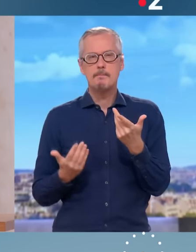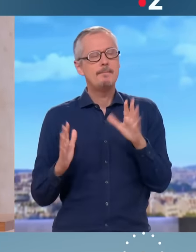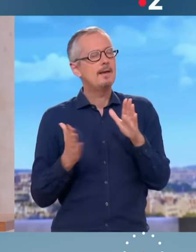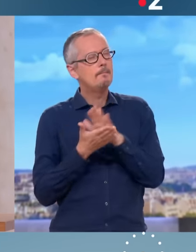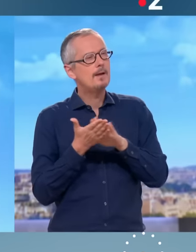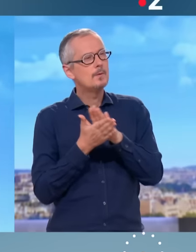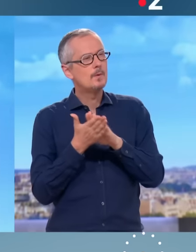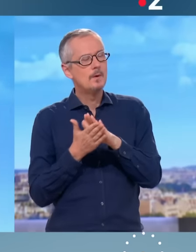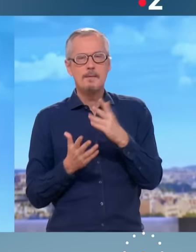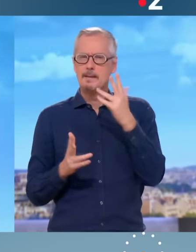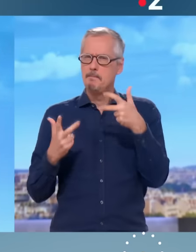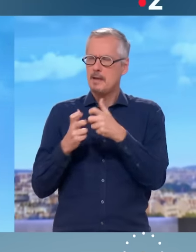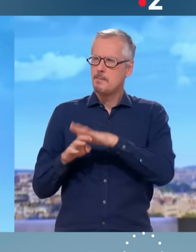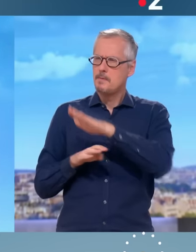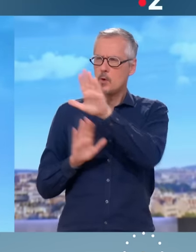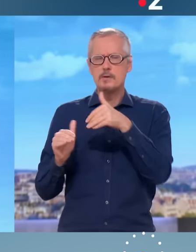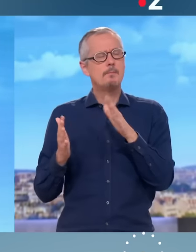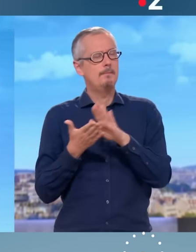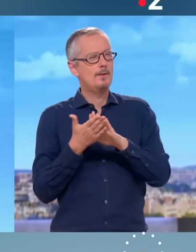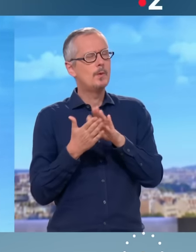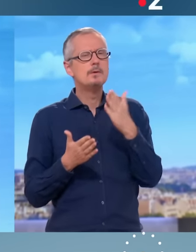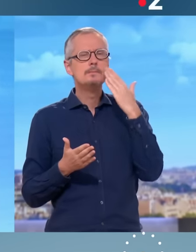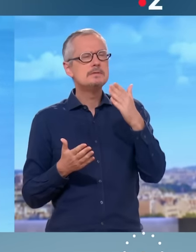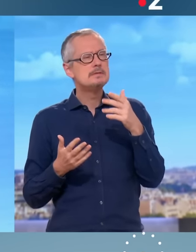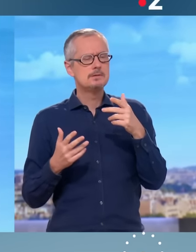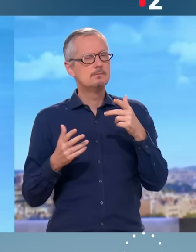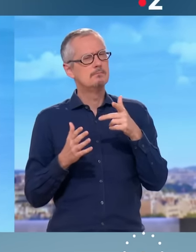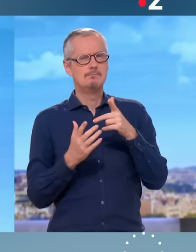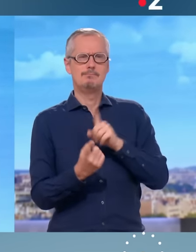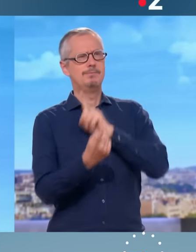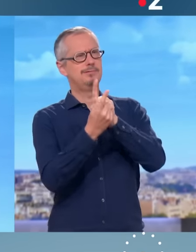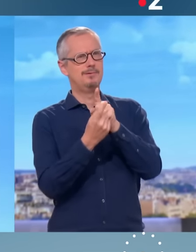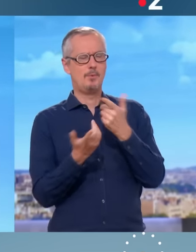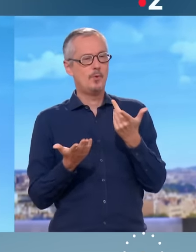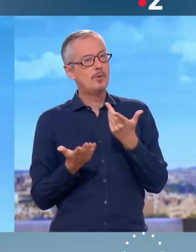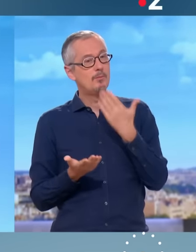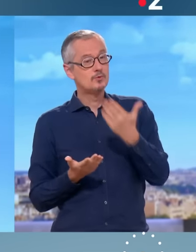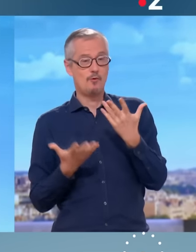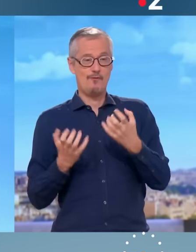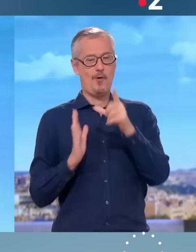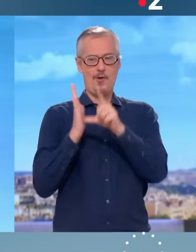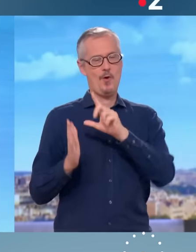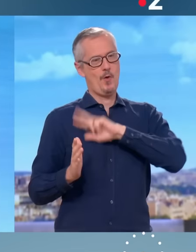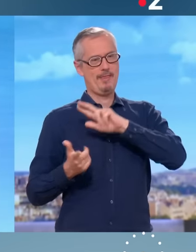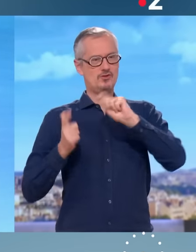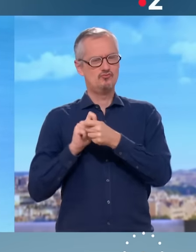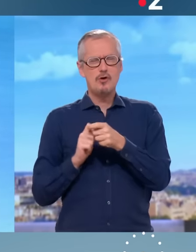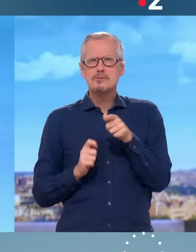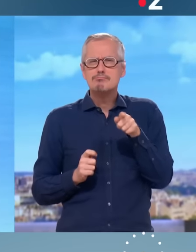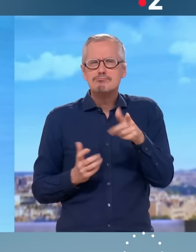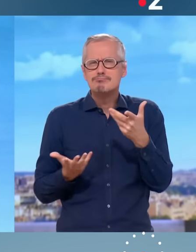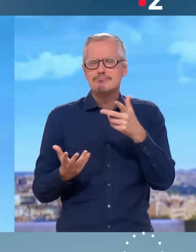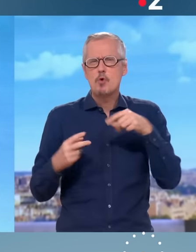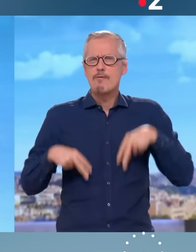flamber et un gouvernement qui ne fait rien. Ce qu'on demande, c la suppression de la réforme des retraites, c'est prenez un petit four, merci, au revoir, ça ne servira à rien parce qu'on sait très bien que le gouvernement ne va pas